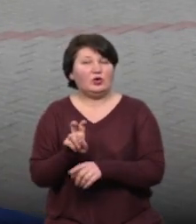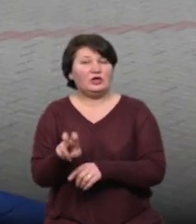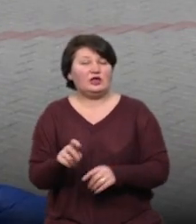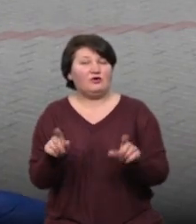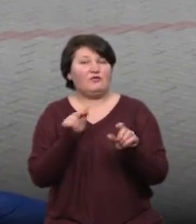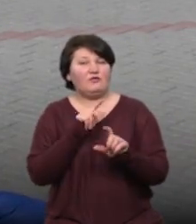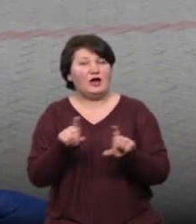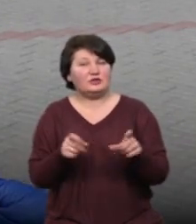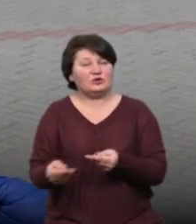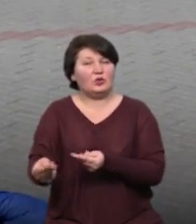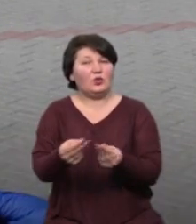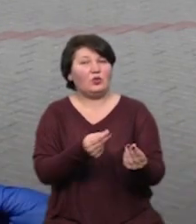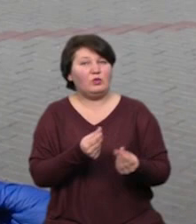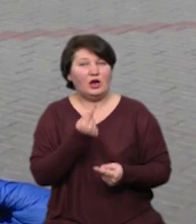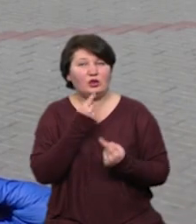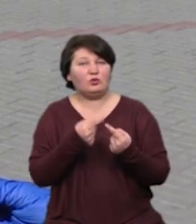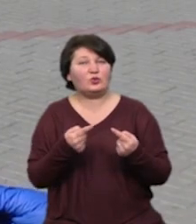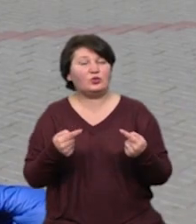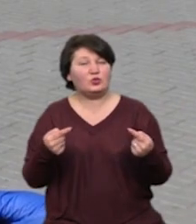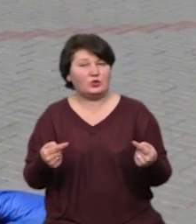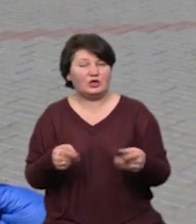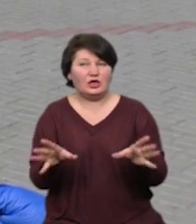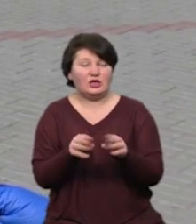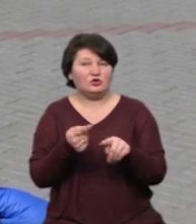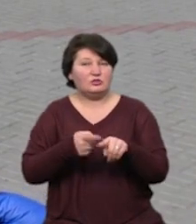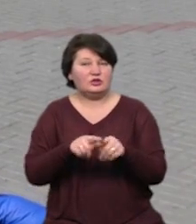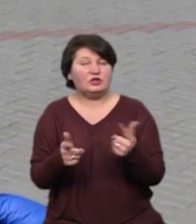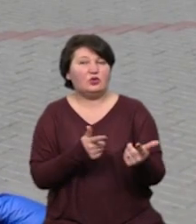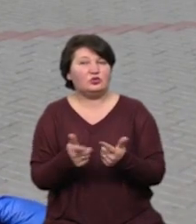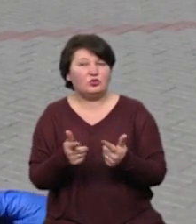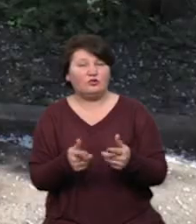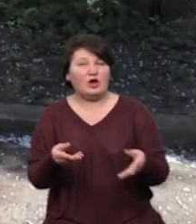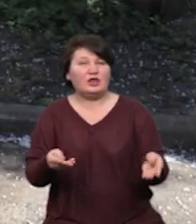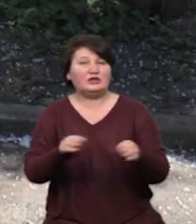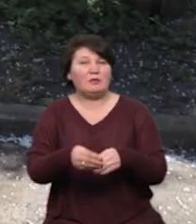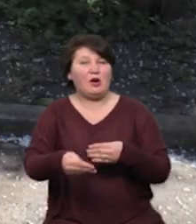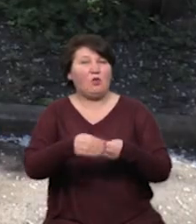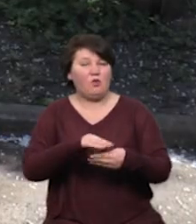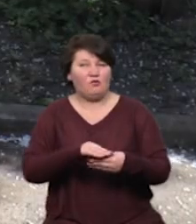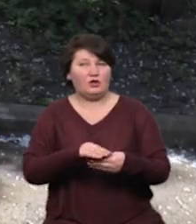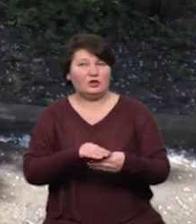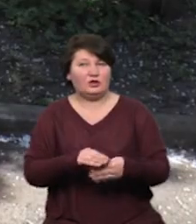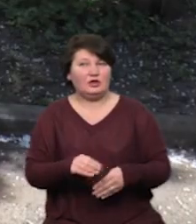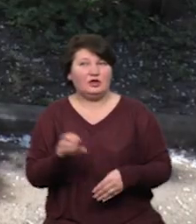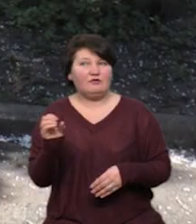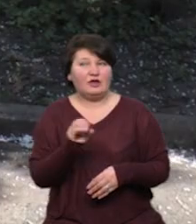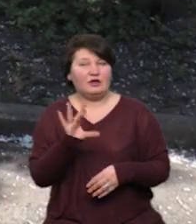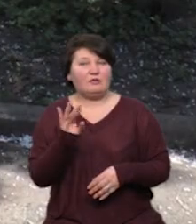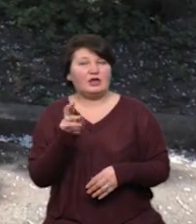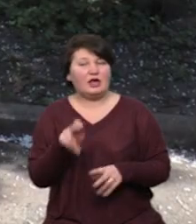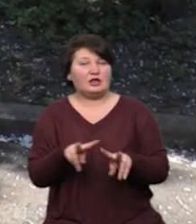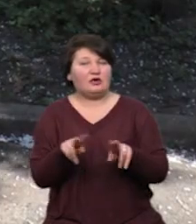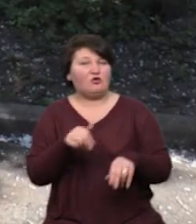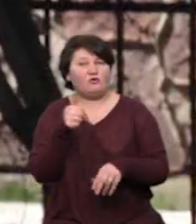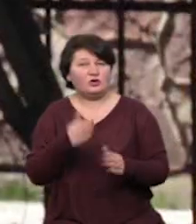продукти також, і ми разом це все готували, разом запаковували. Євгенія Бердяк також вперше